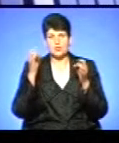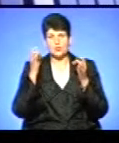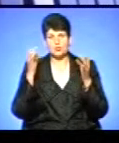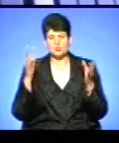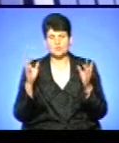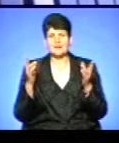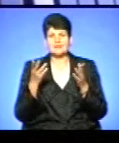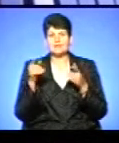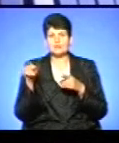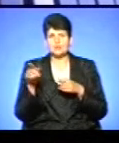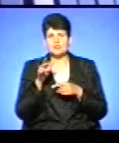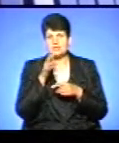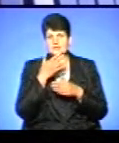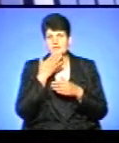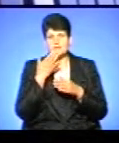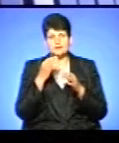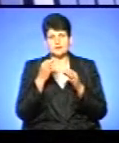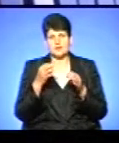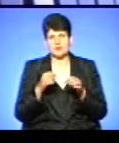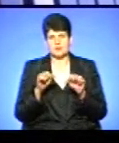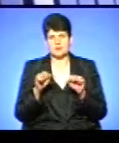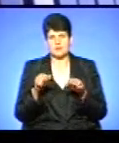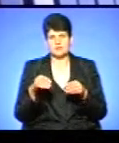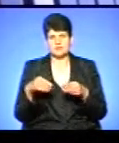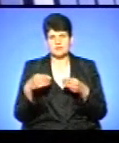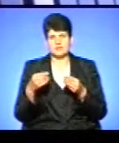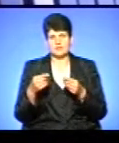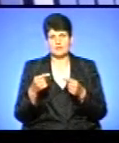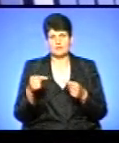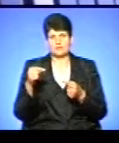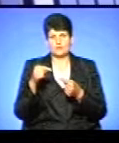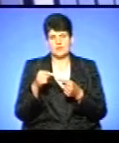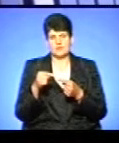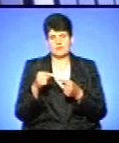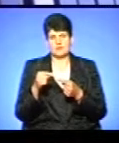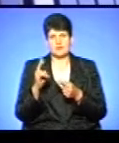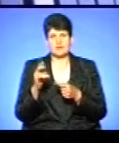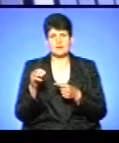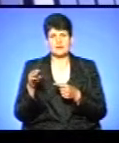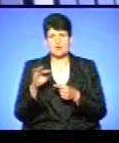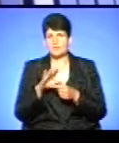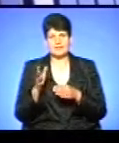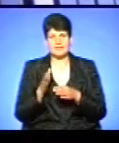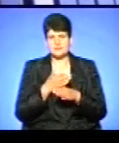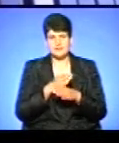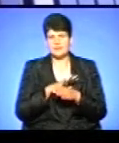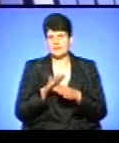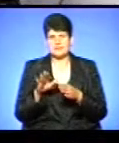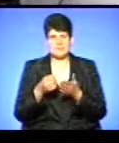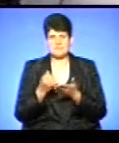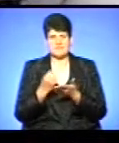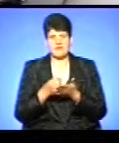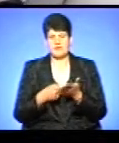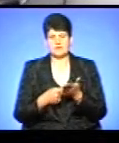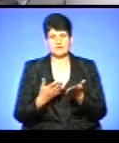які на той час не мало ніяких прав надавати відповідні категорії. Ми не зняли, але не підтвердили.